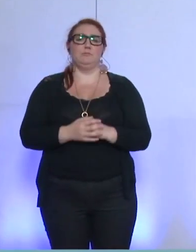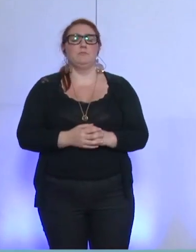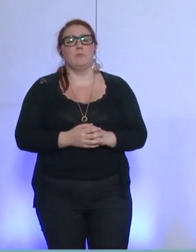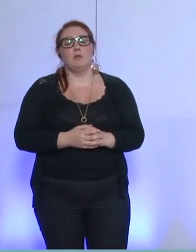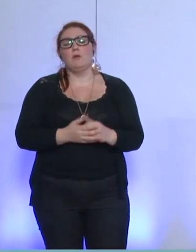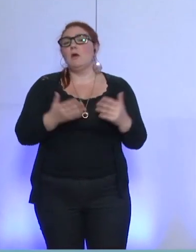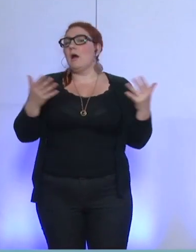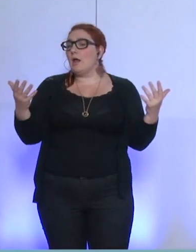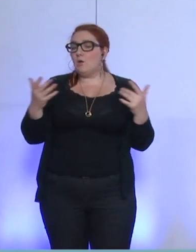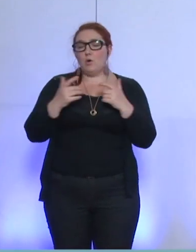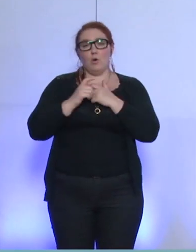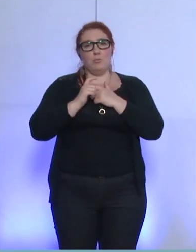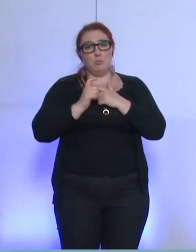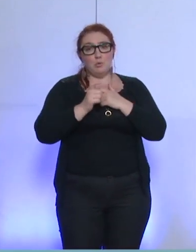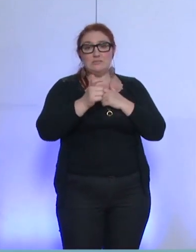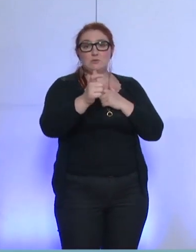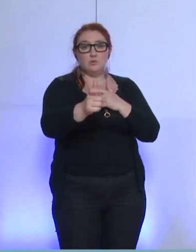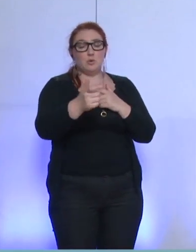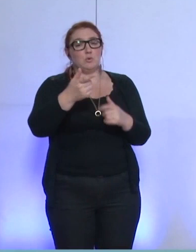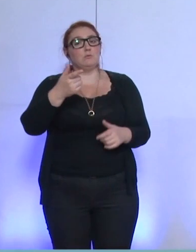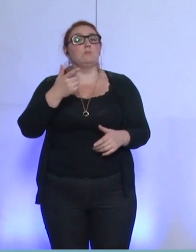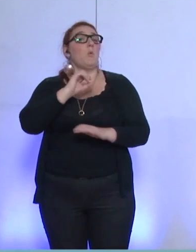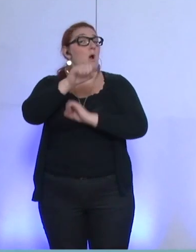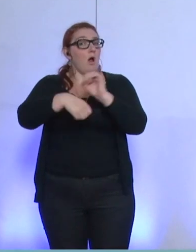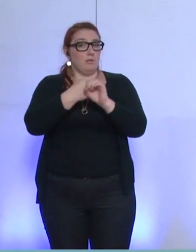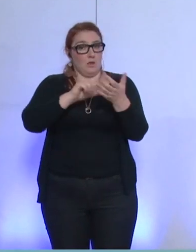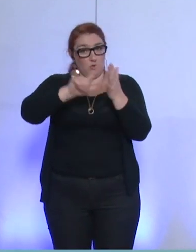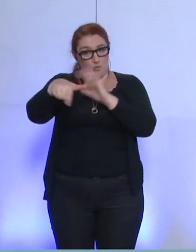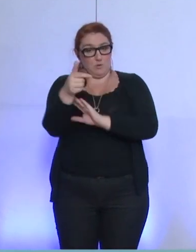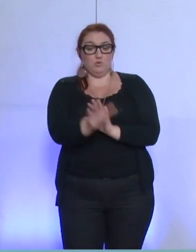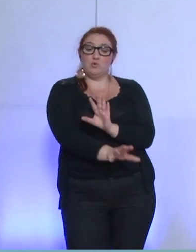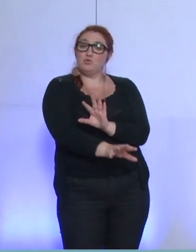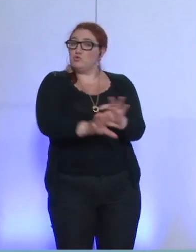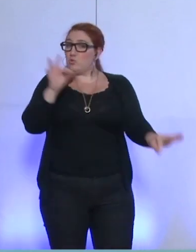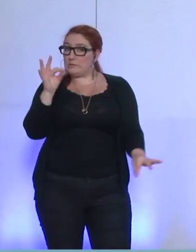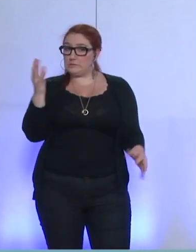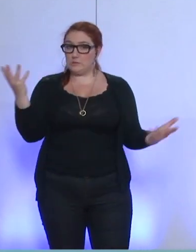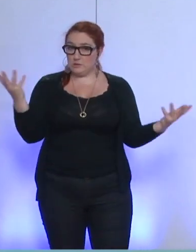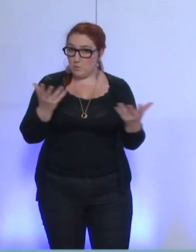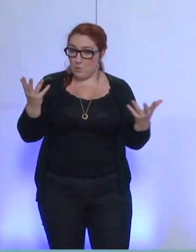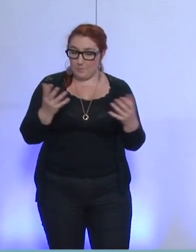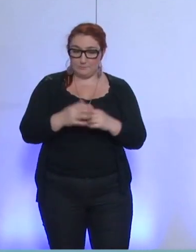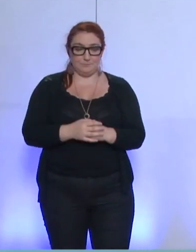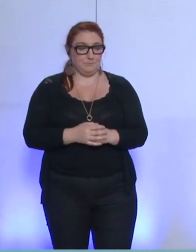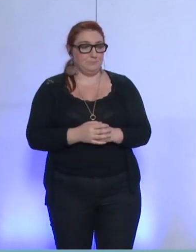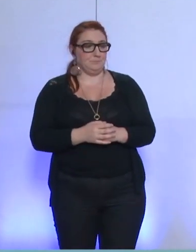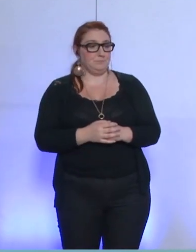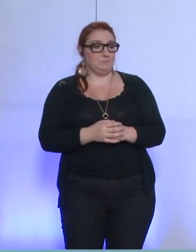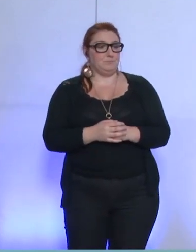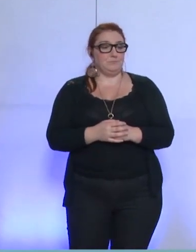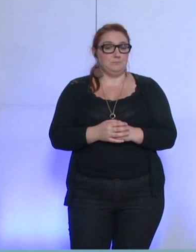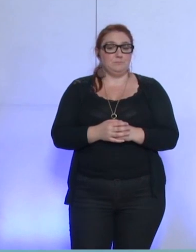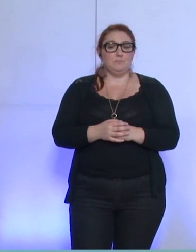La procédure, donc, retenue, donc, en 2012, a fait l'objet d'une délibération du Conseil